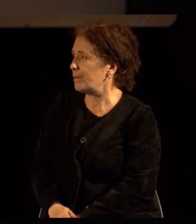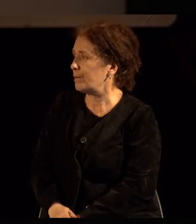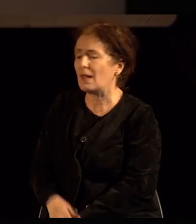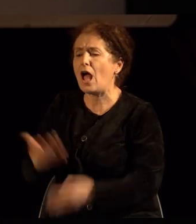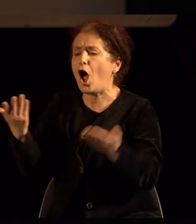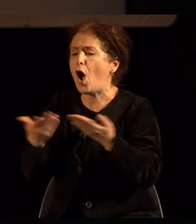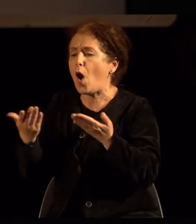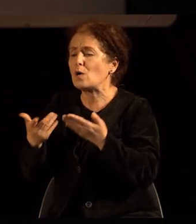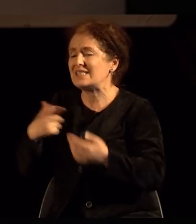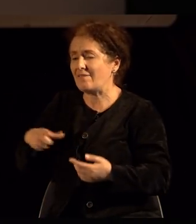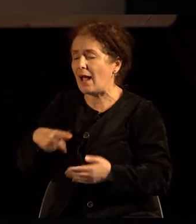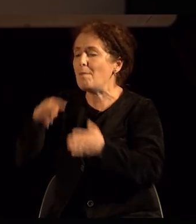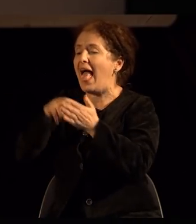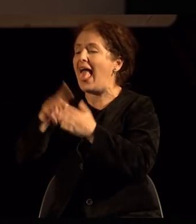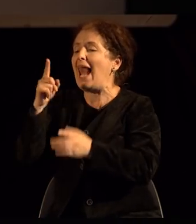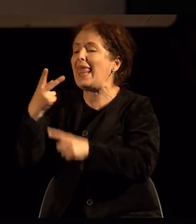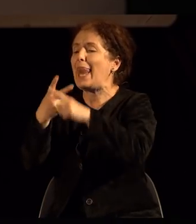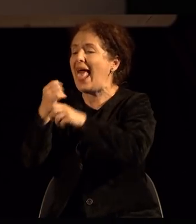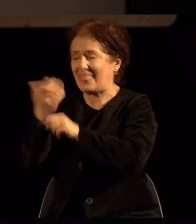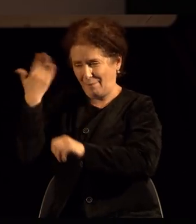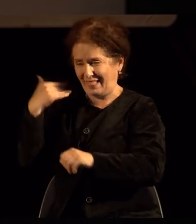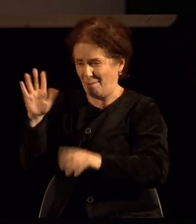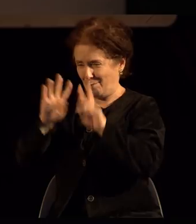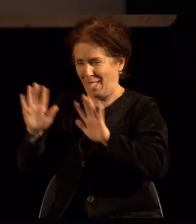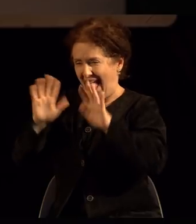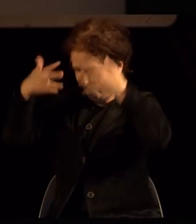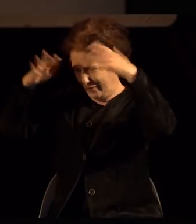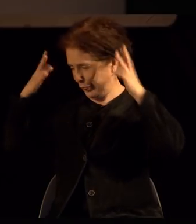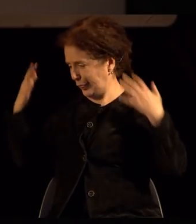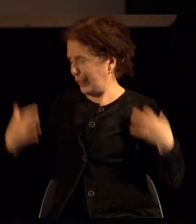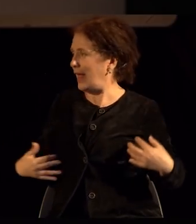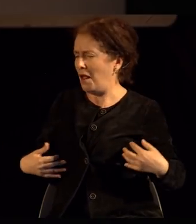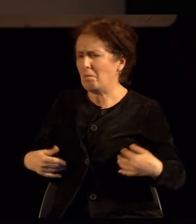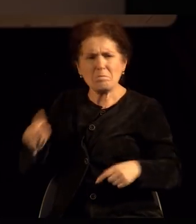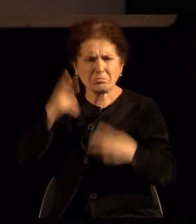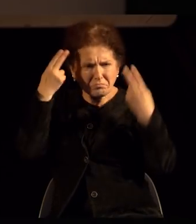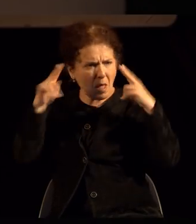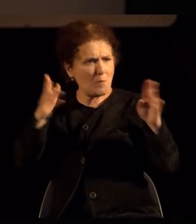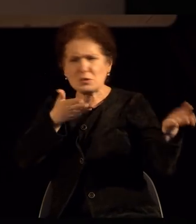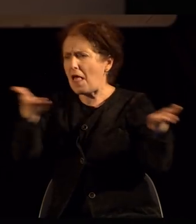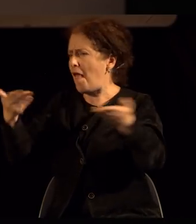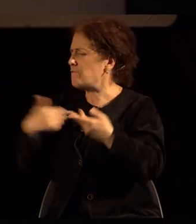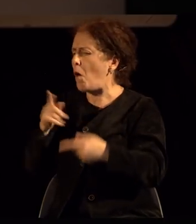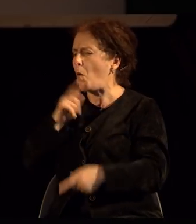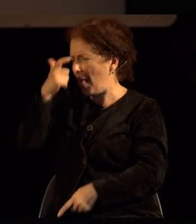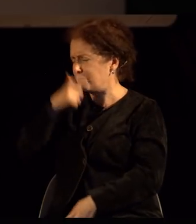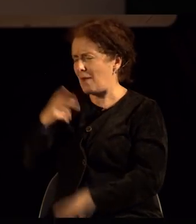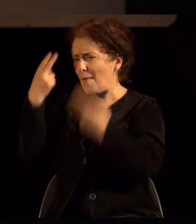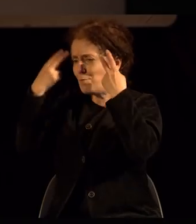кога сум Линда се чувствувам како да имам некој супер мојк пошто никој не ме препознава пра око ке ме види никој не зна која сум